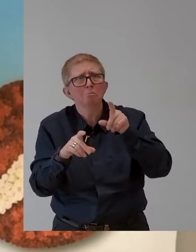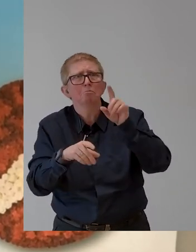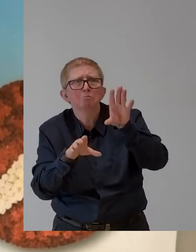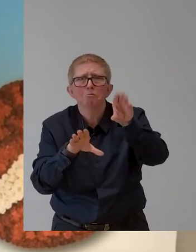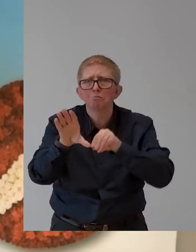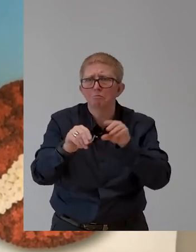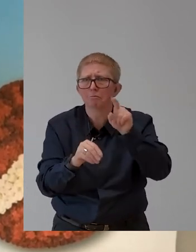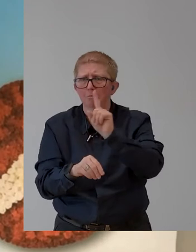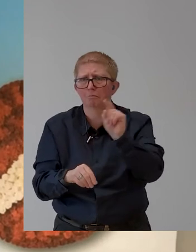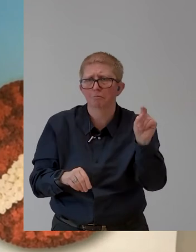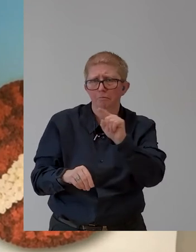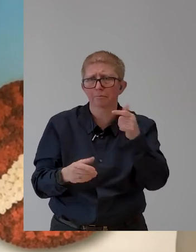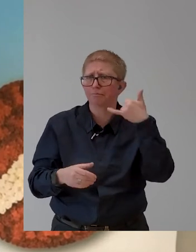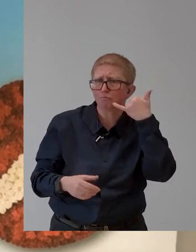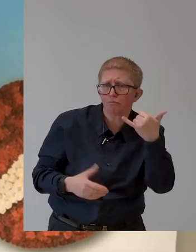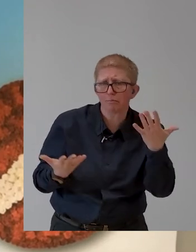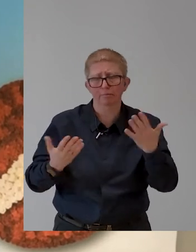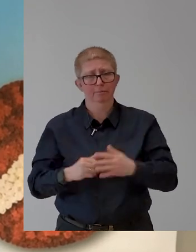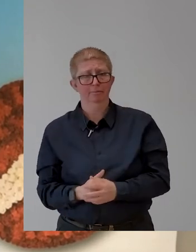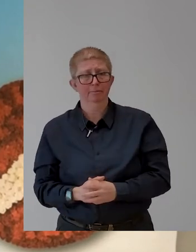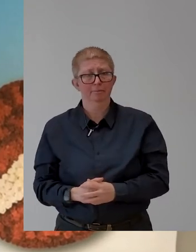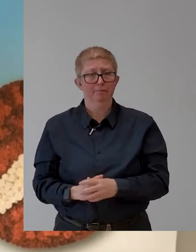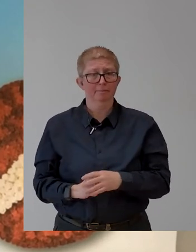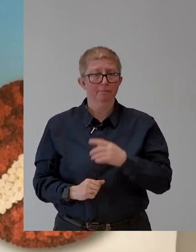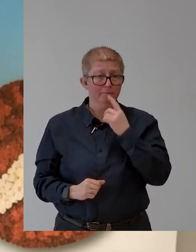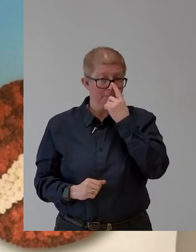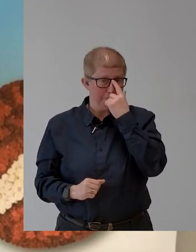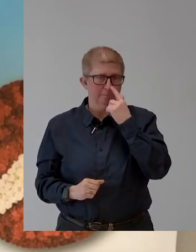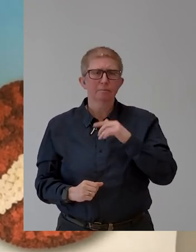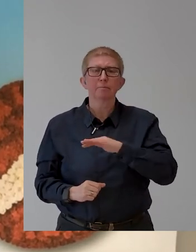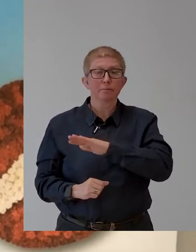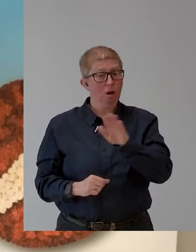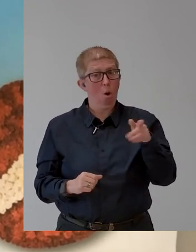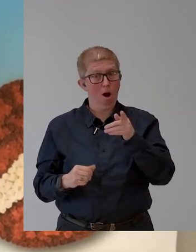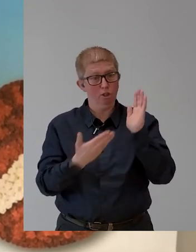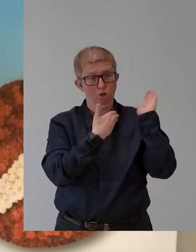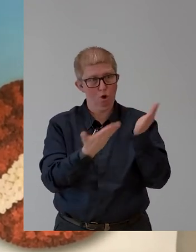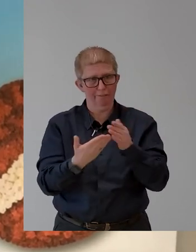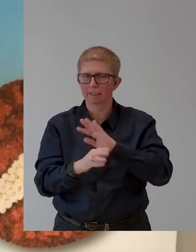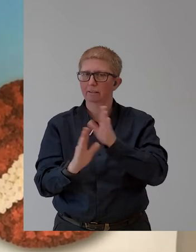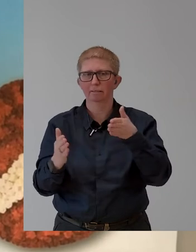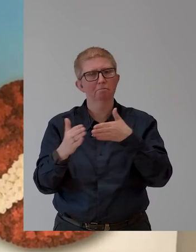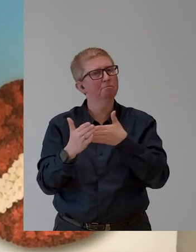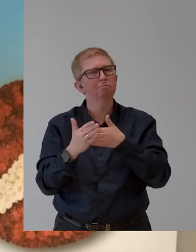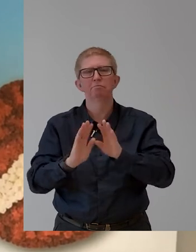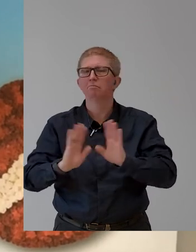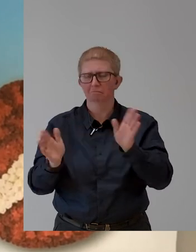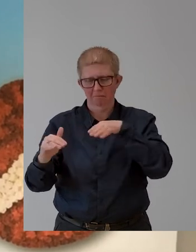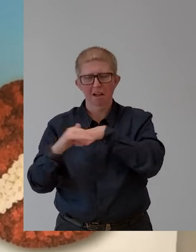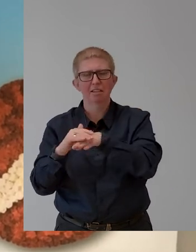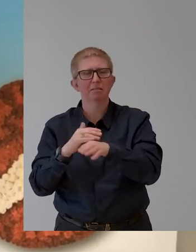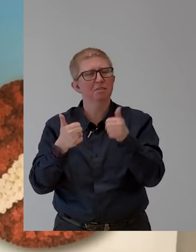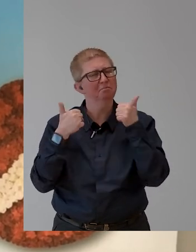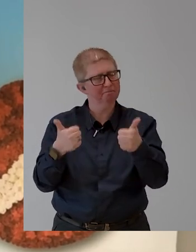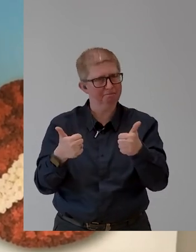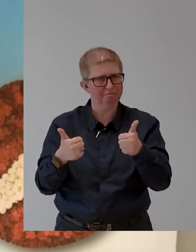services barrier-free 10 years ago. This has also helped us a lot in